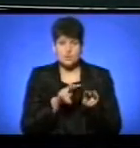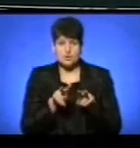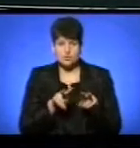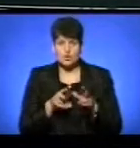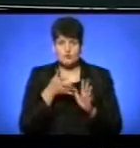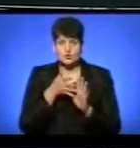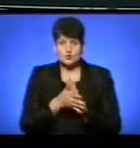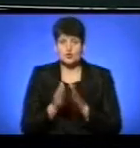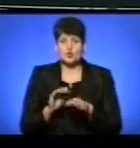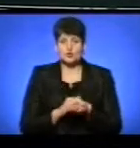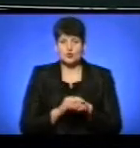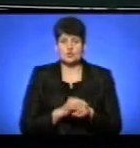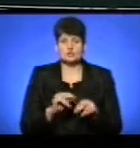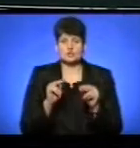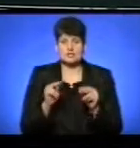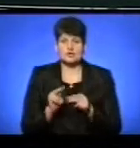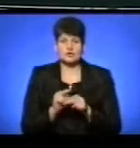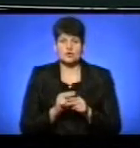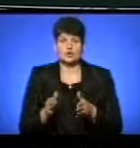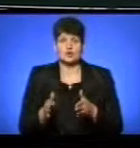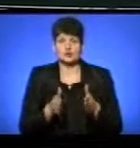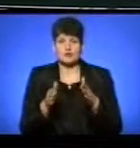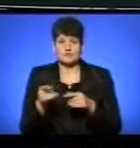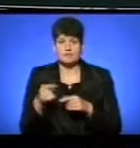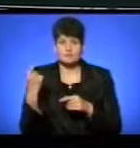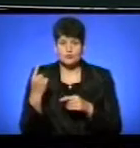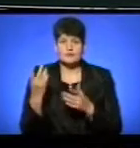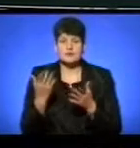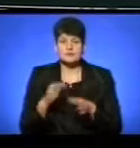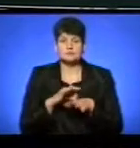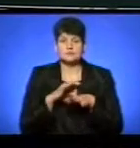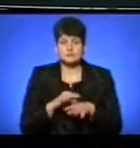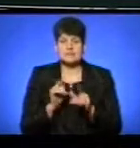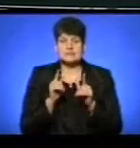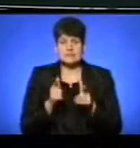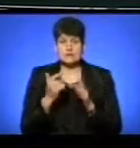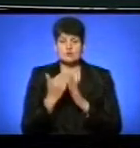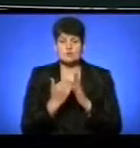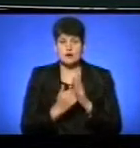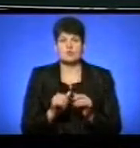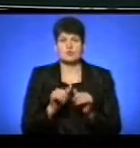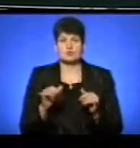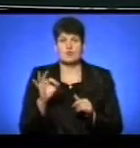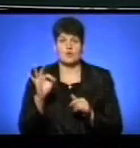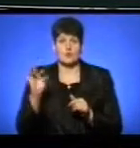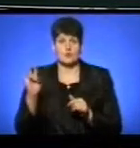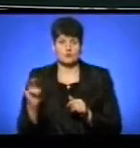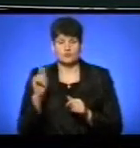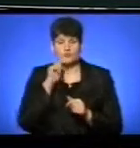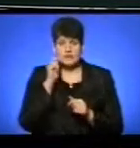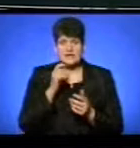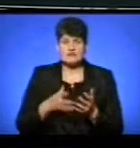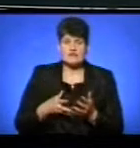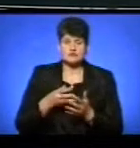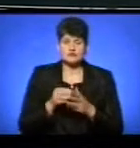доброчесності проведення ремонтів доріг в Тернопільській області, який здійснюється згідно із програмою розвитку ООН в Україні та фінансується